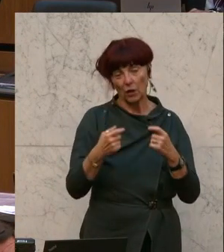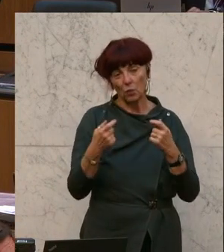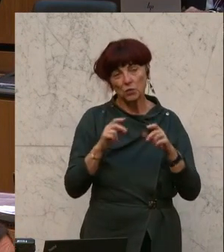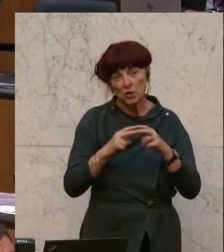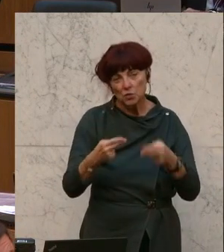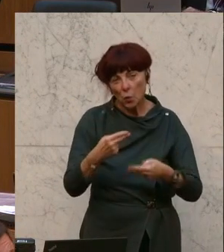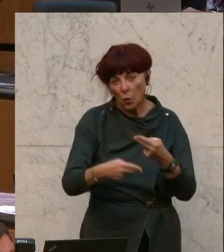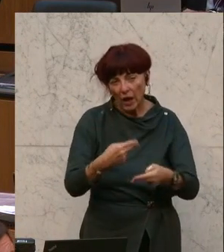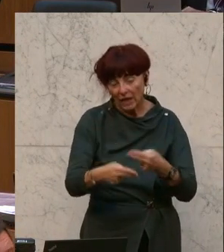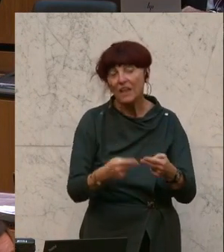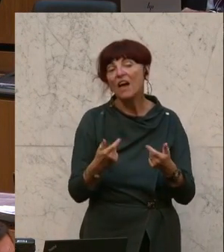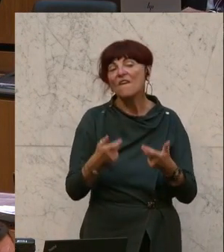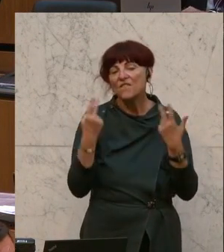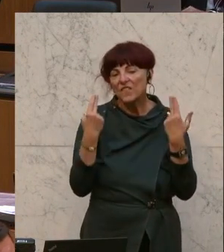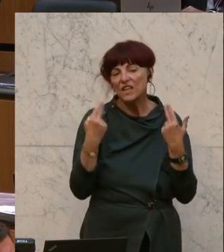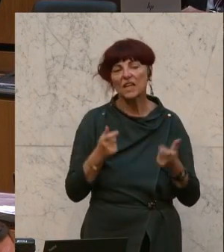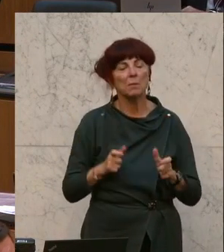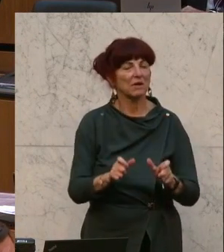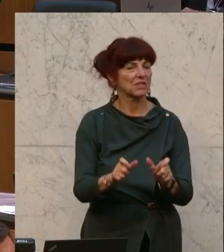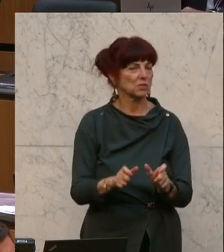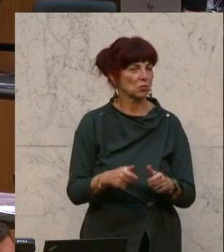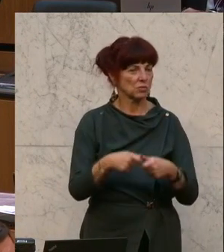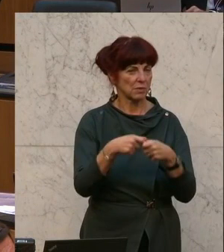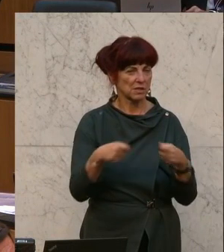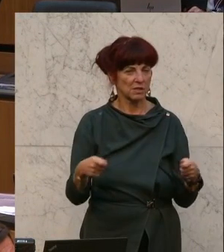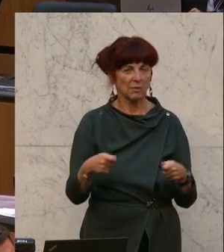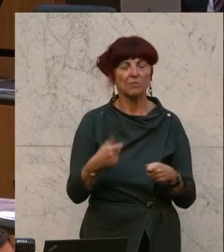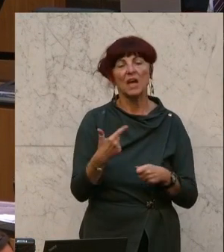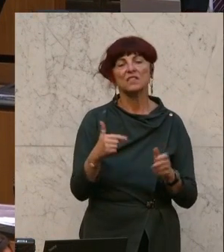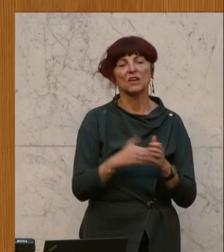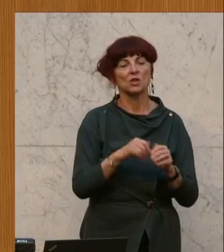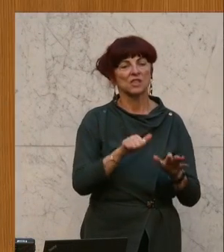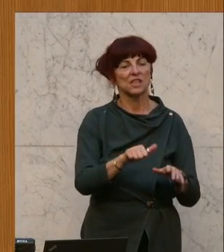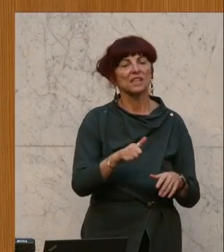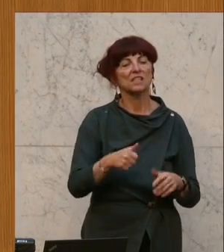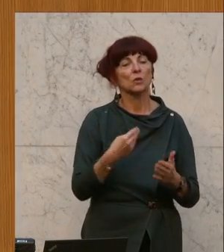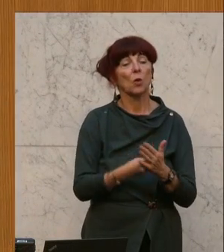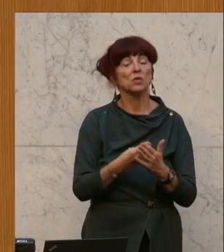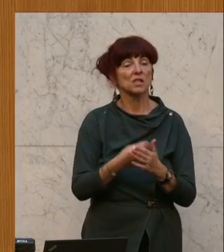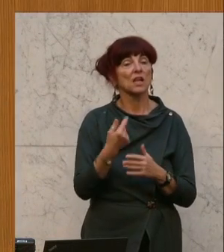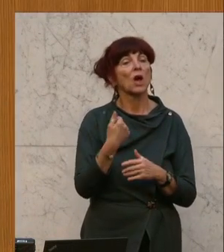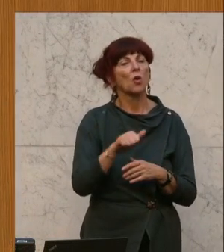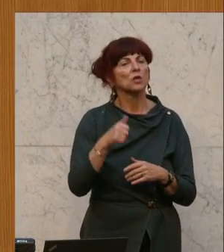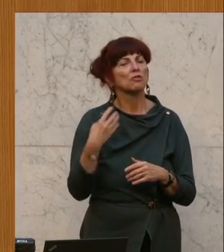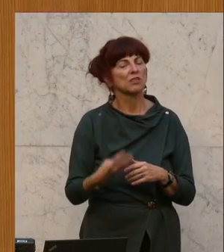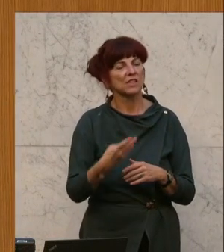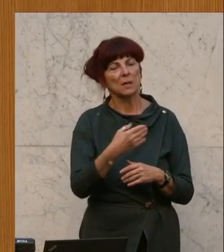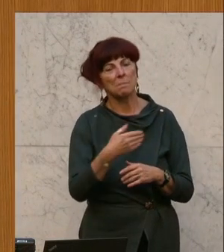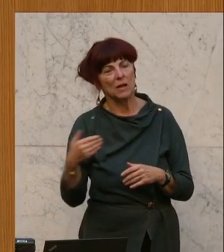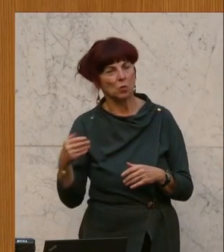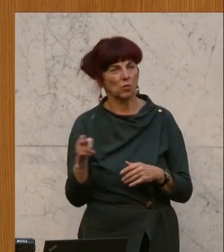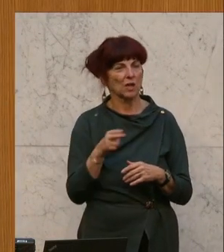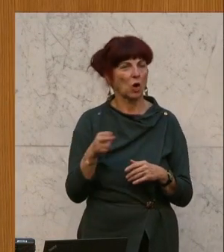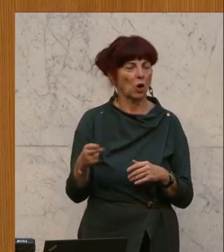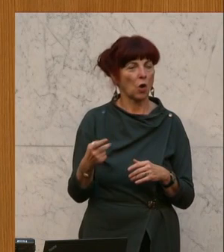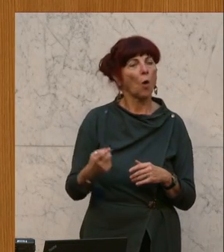Präventionsmaßnahme. 2016 fielen hier Kosten von 140 Millionen Euro an. Und Vorsorgeuntersuchungen wären